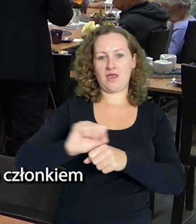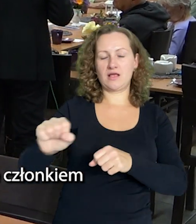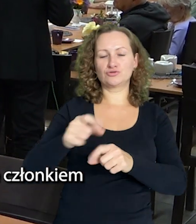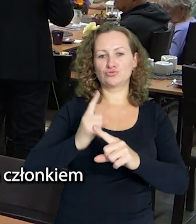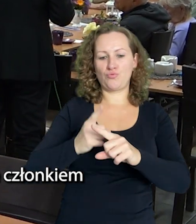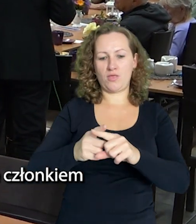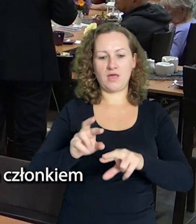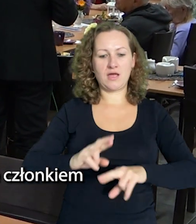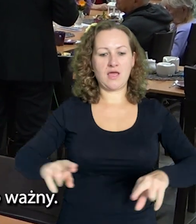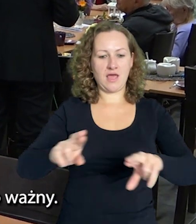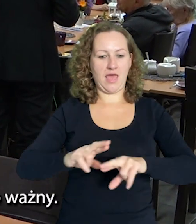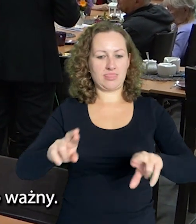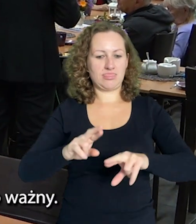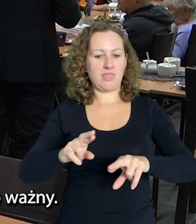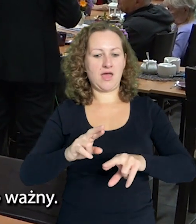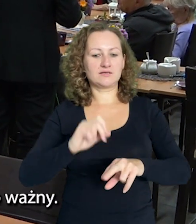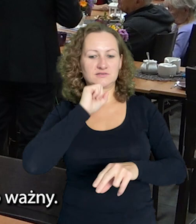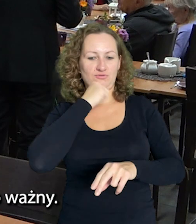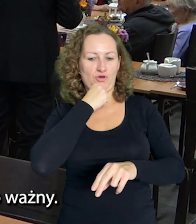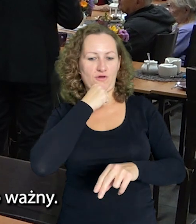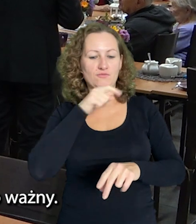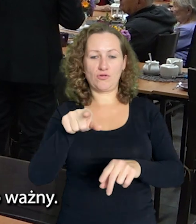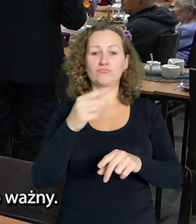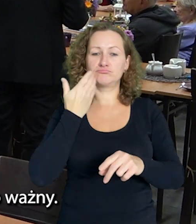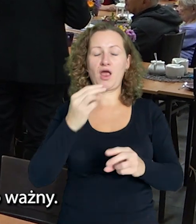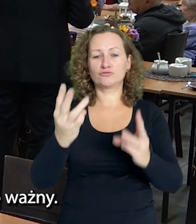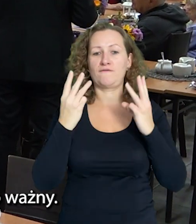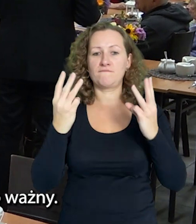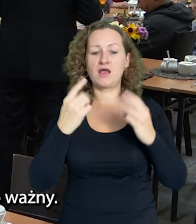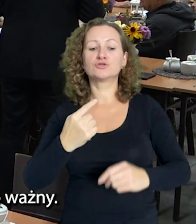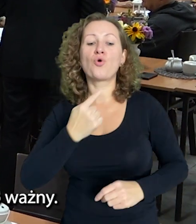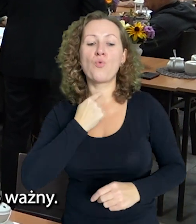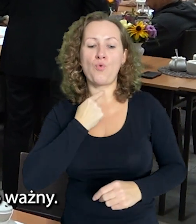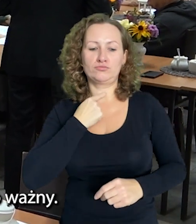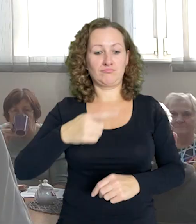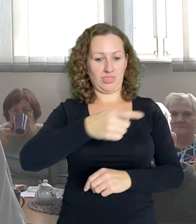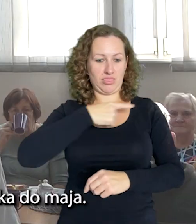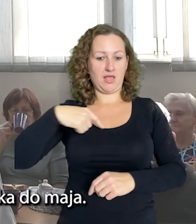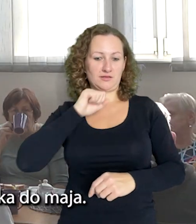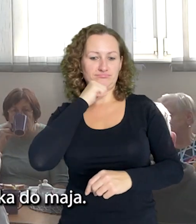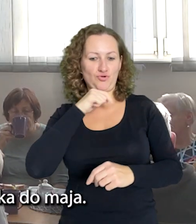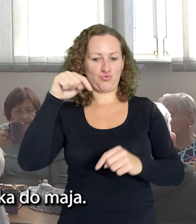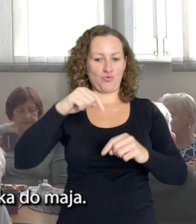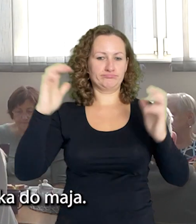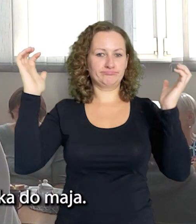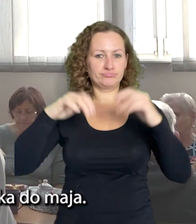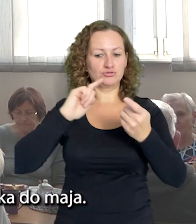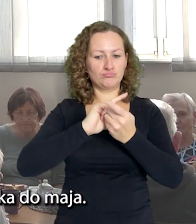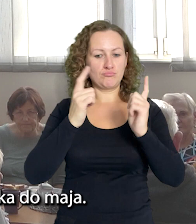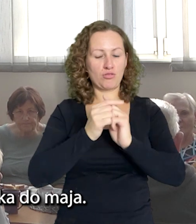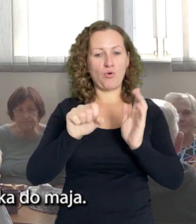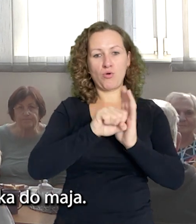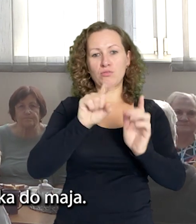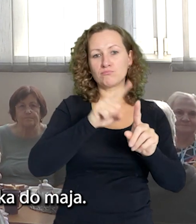członkiem Rady Seniorów. I ten głos Rady Seniorów jest dla nas naprawdę bardzo ważny. Nasi seniorzy spotykają się tutaj